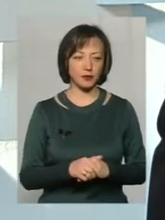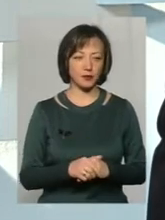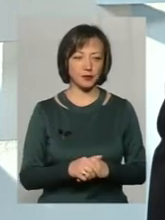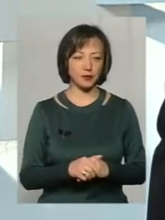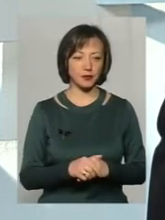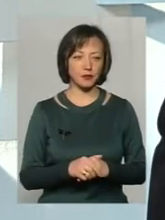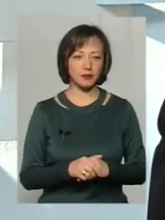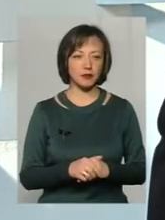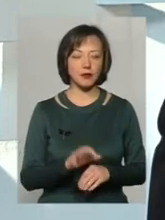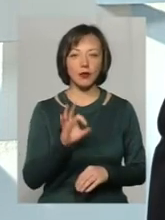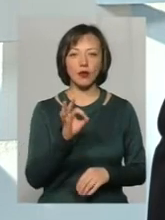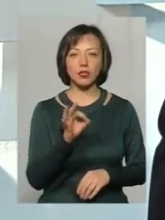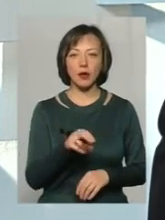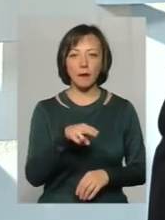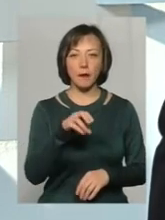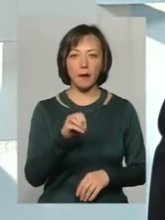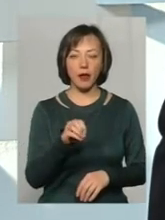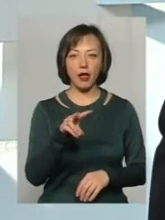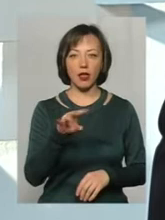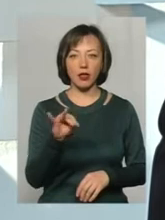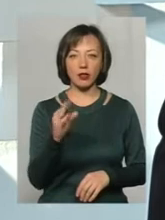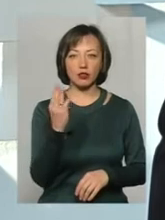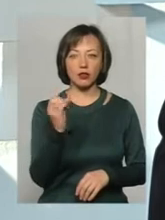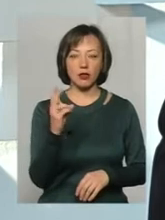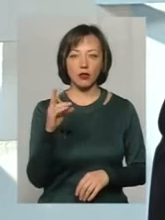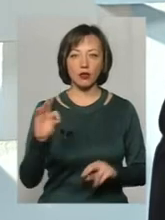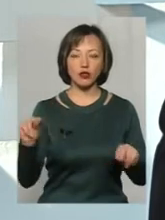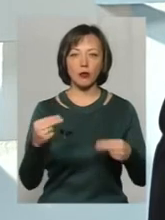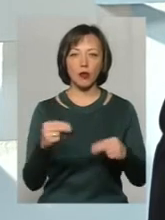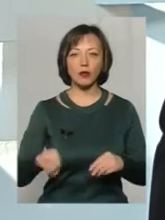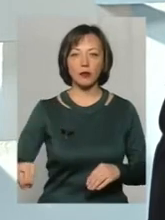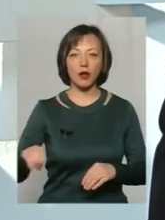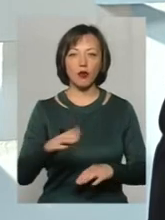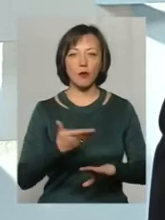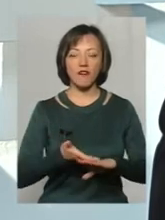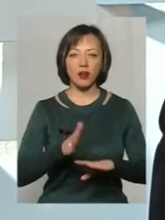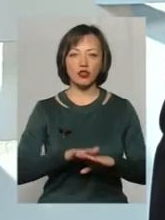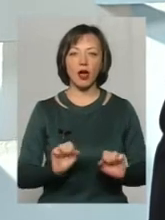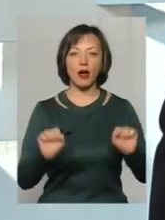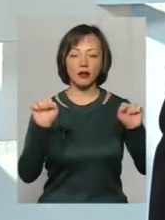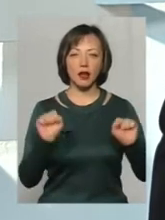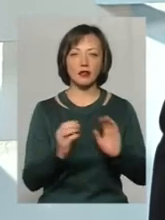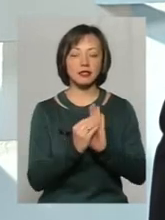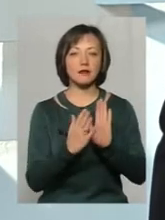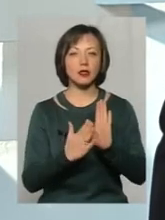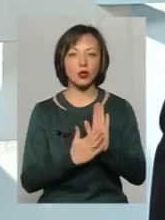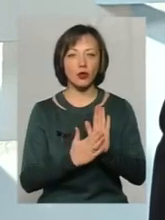Олександр Пелешенко став чемпіоном Європи у важкій атлетиці, встановив два